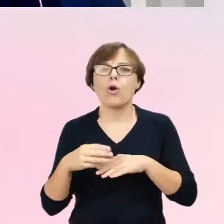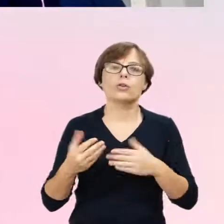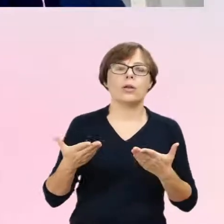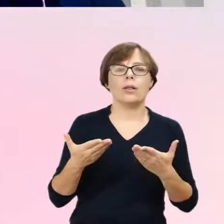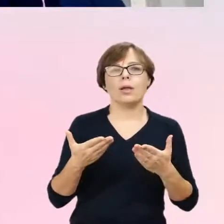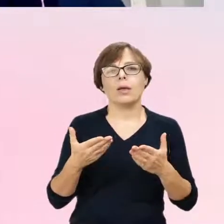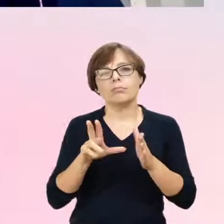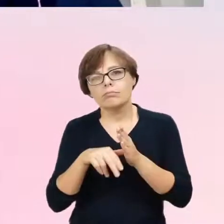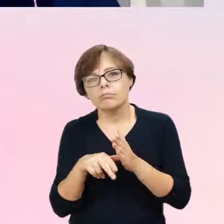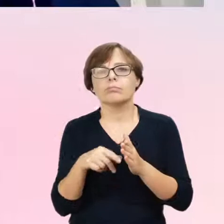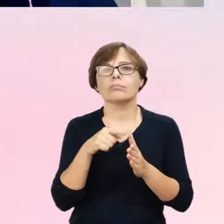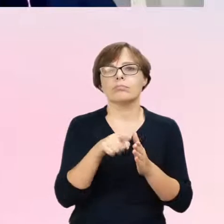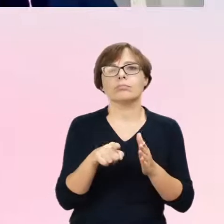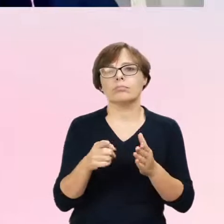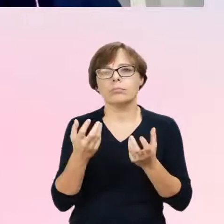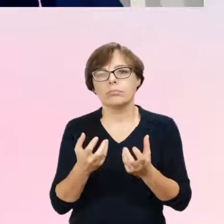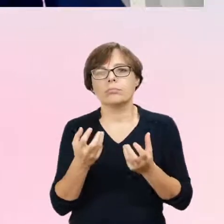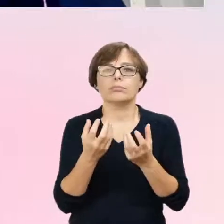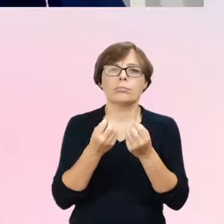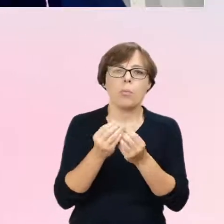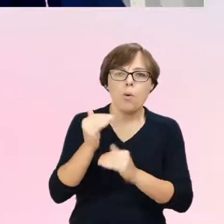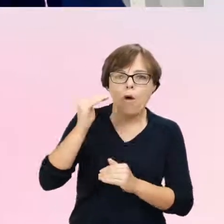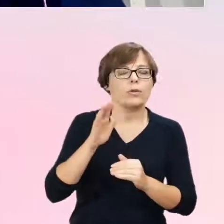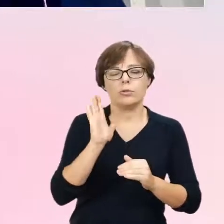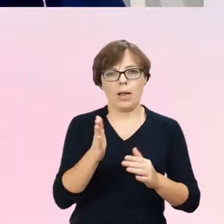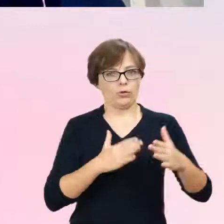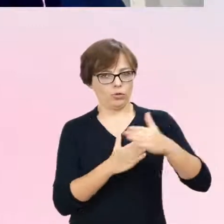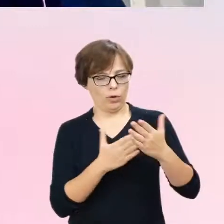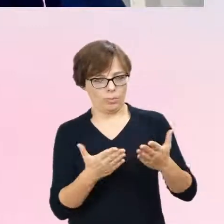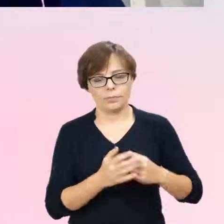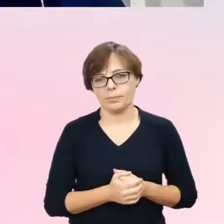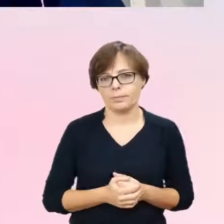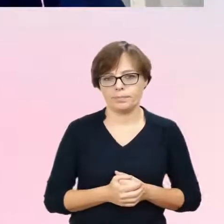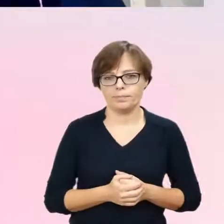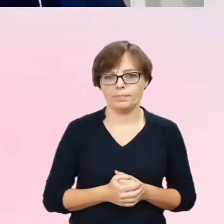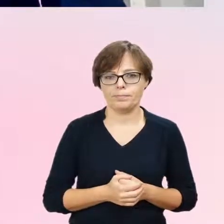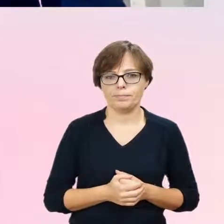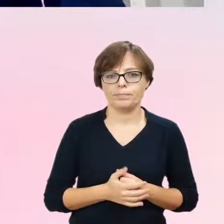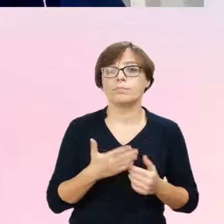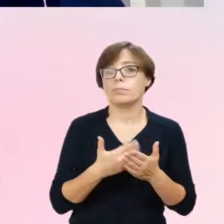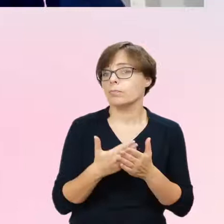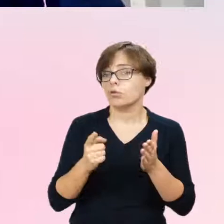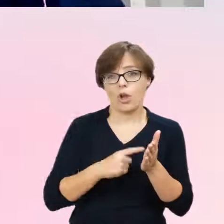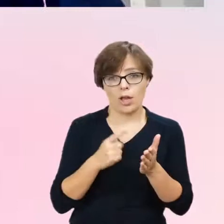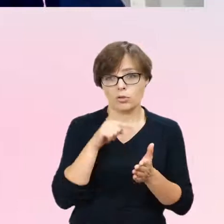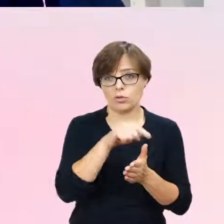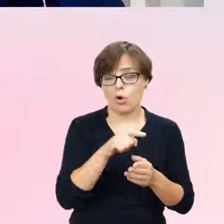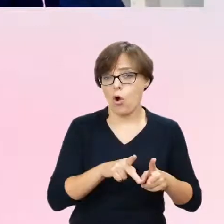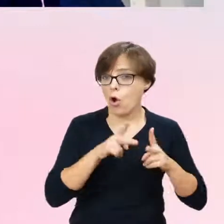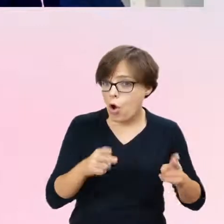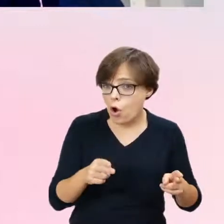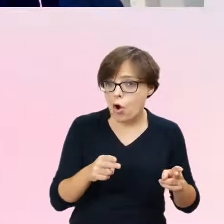okresie, tak, często zaczynają pojawiać się